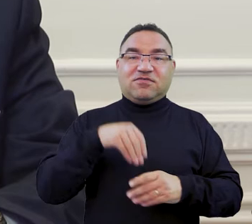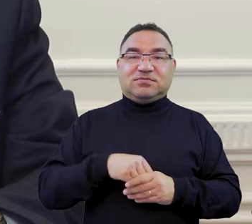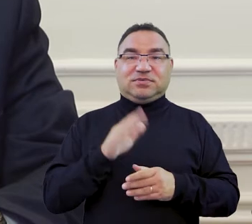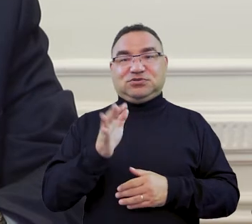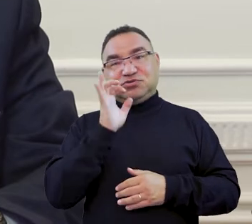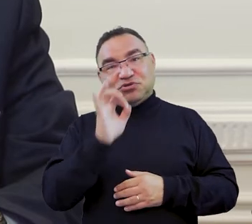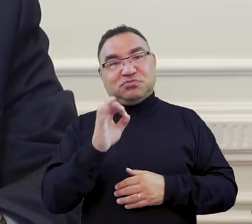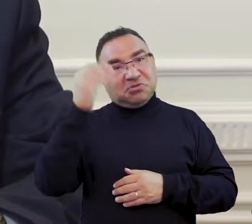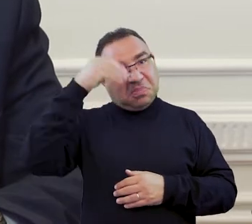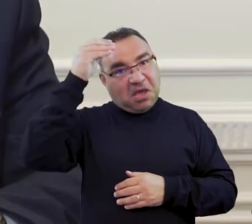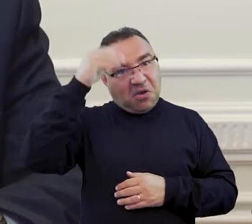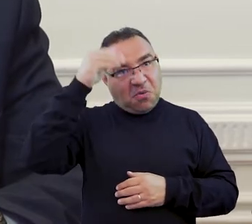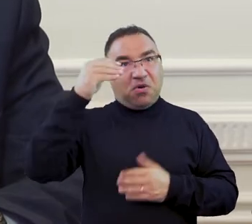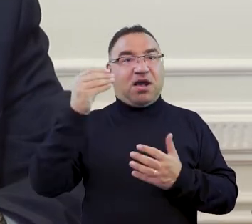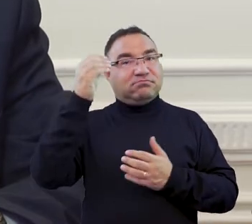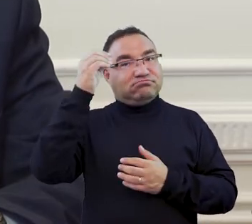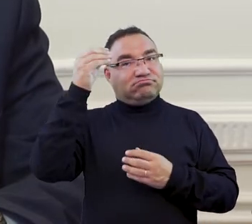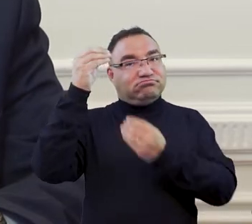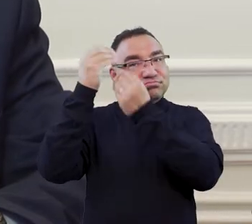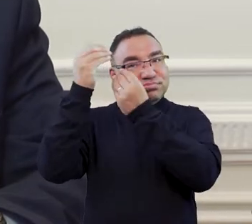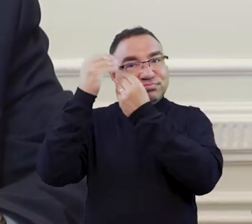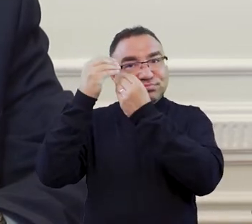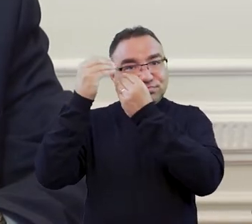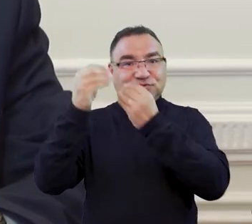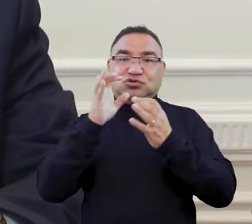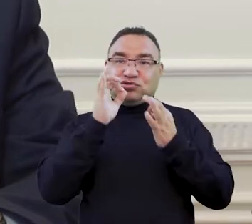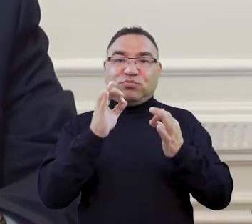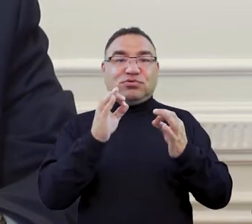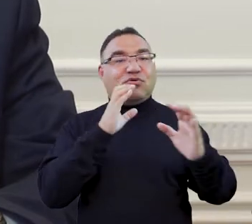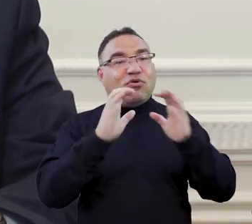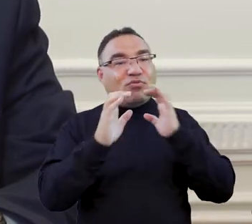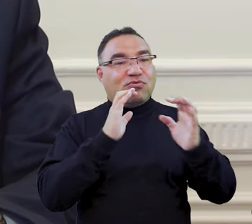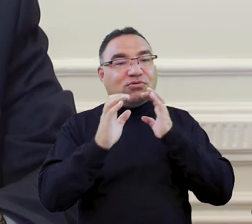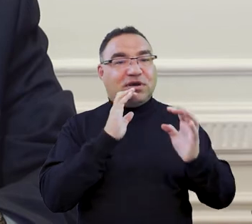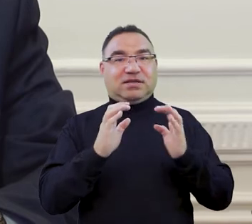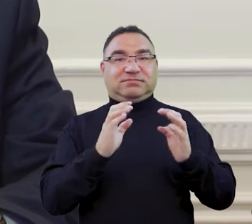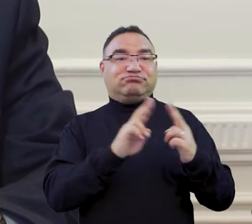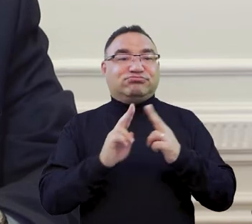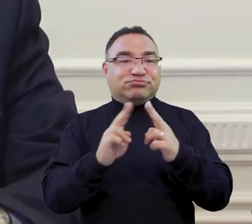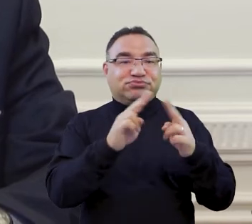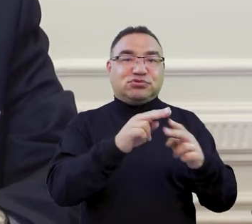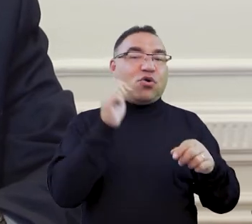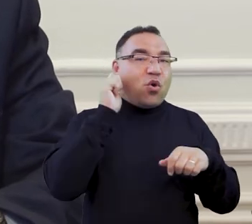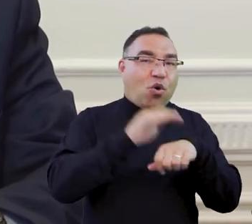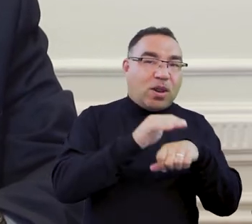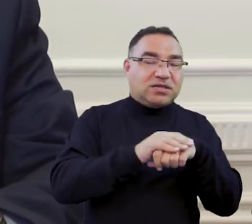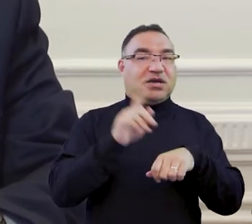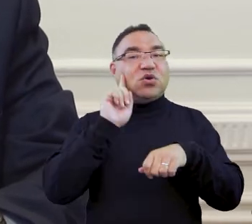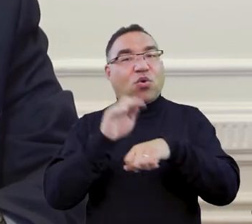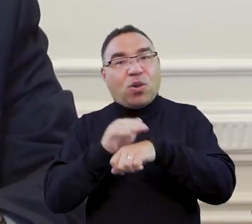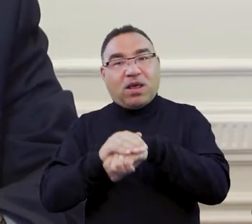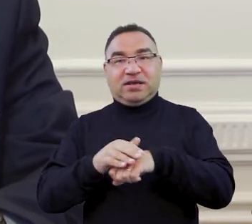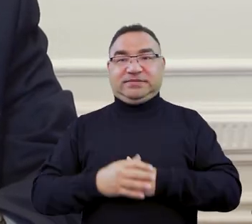i ta przygoda intelektualna, i ta przygoda dobrych relacji z koleżankami,